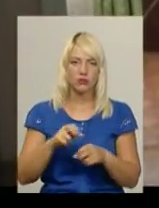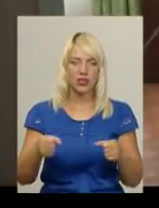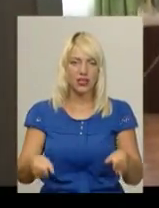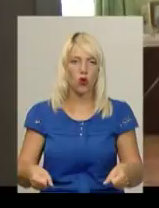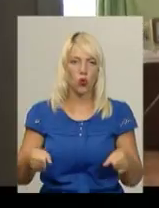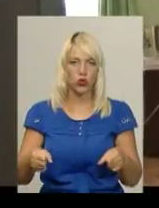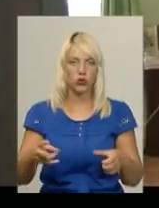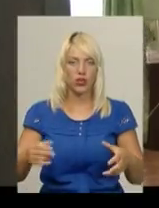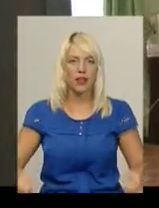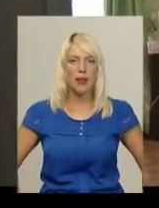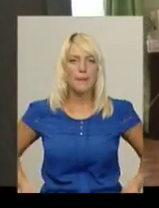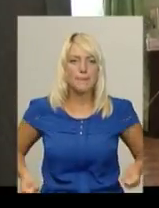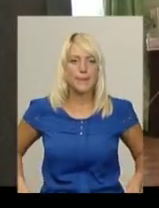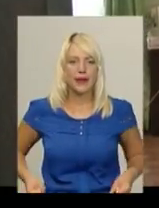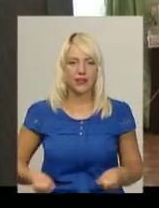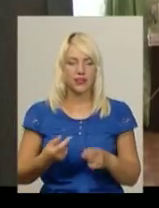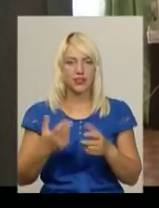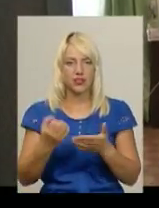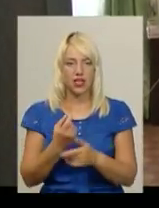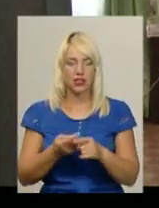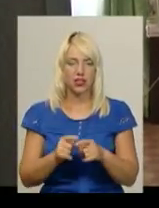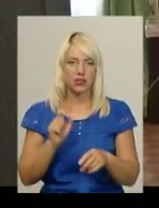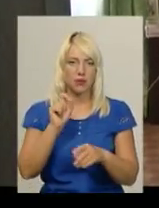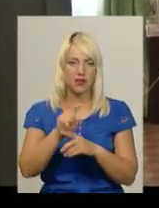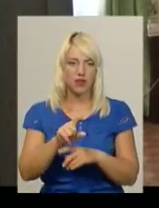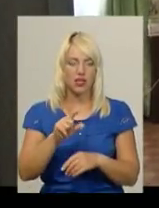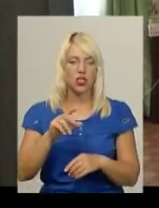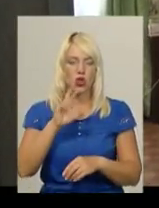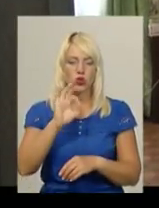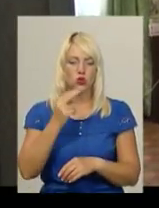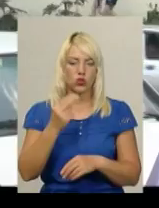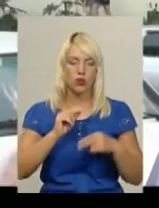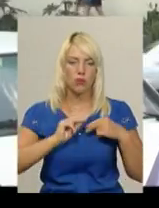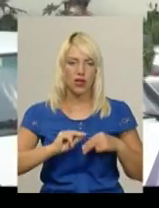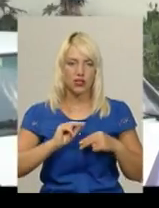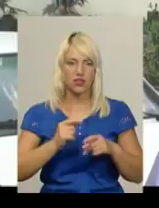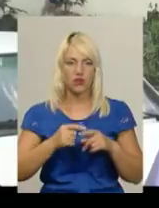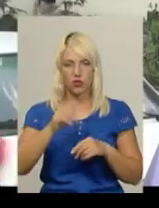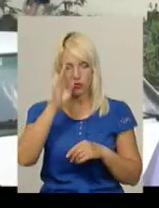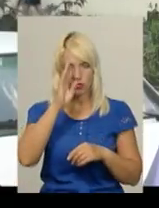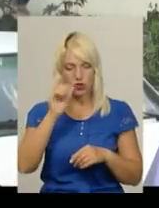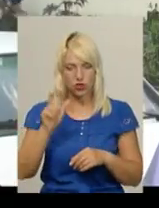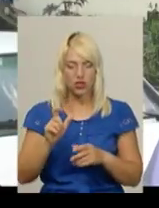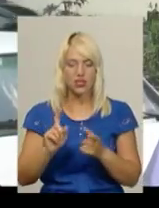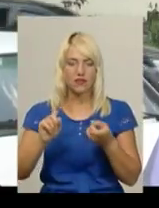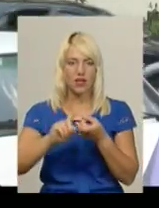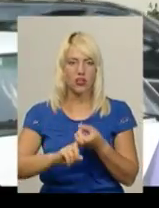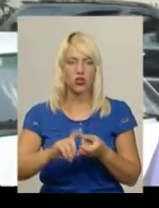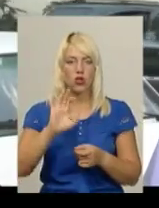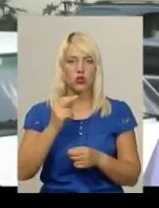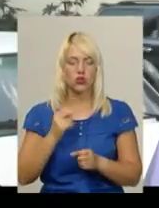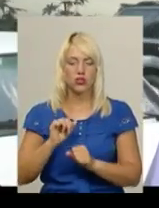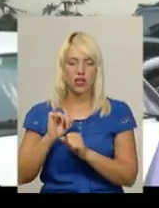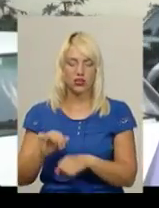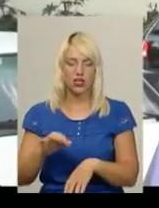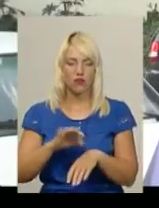Знайти їх – задача соцпрацівника. Григорій Ратушняк задля цього зв'язується із службами соцзахисту населення. Насамперед